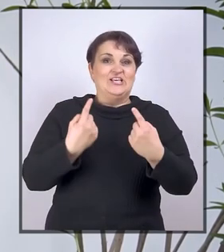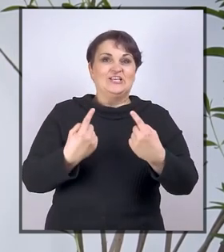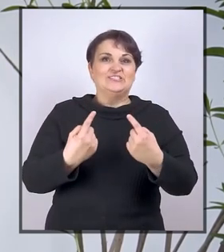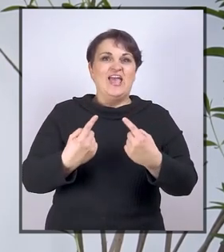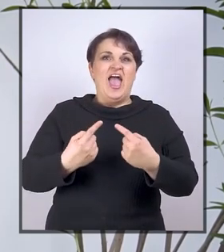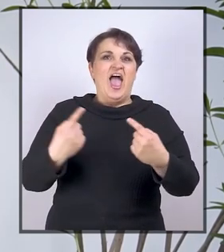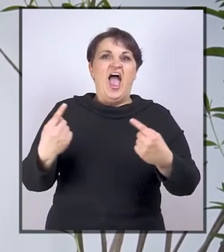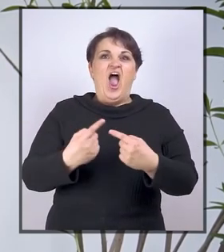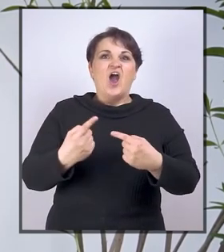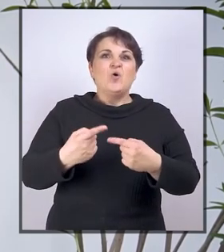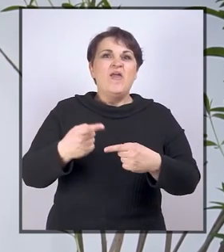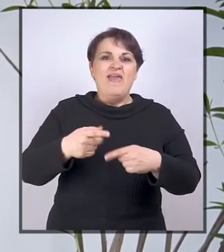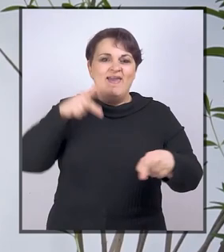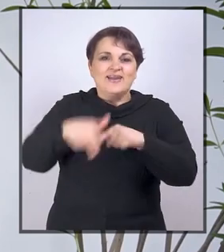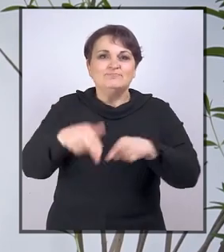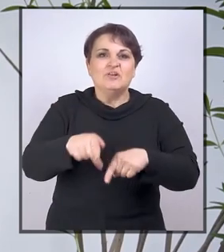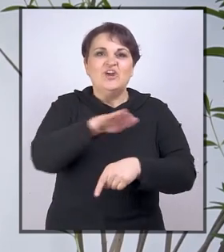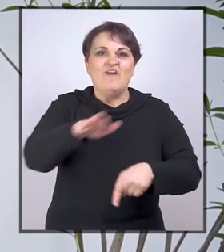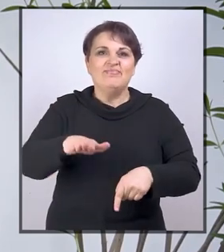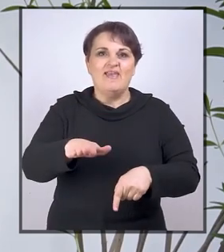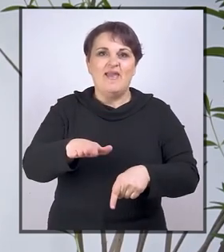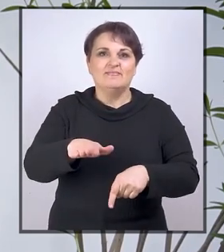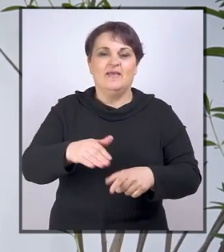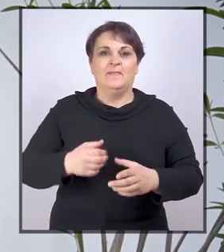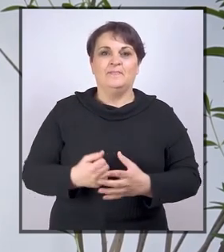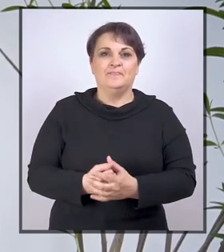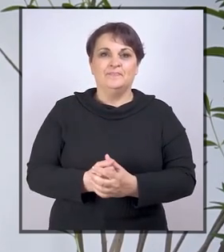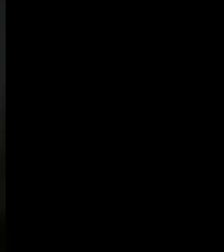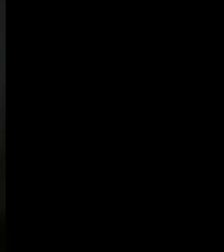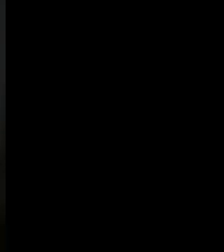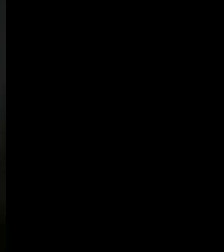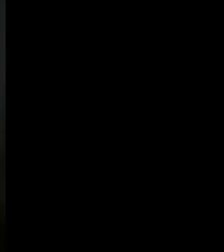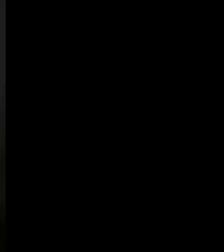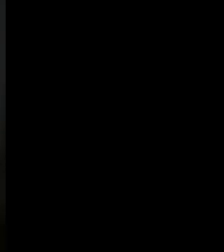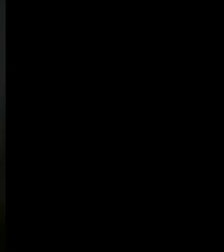atmosferi koja ne sputava djete sa invaliditetom.